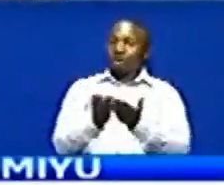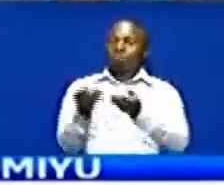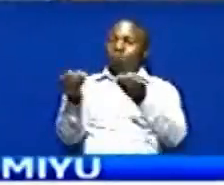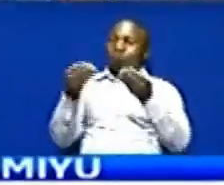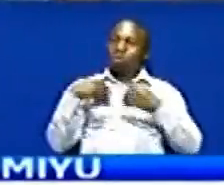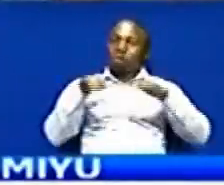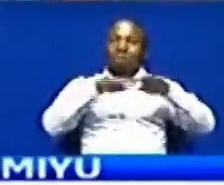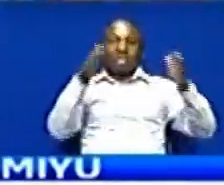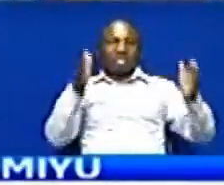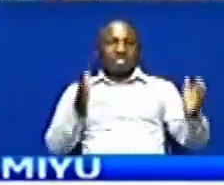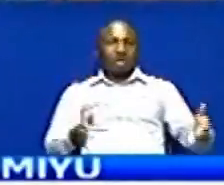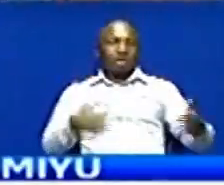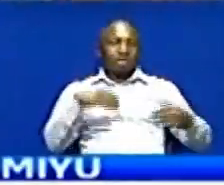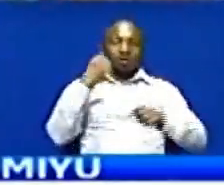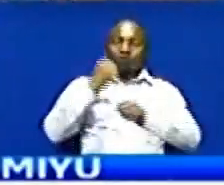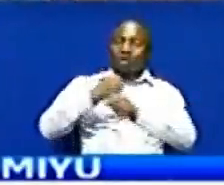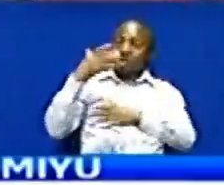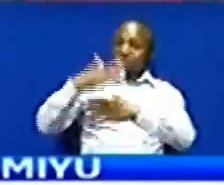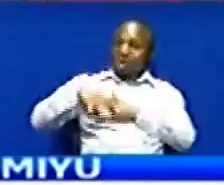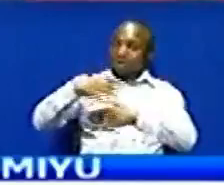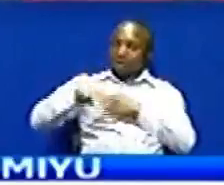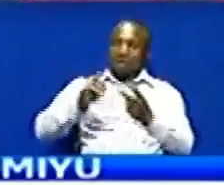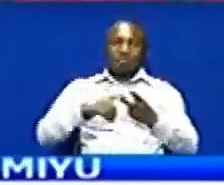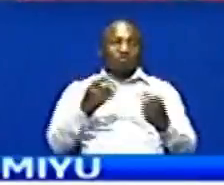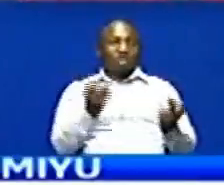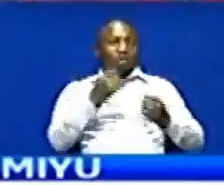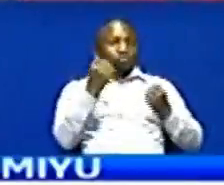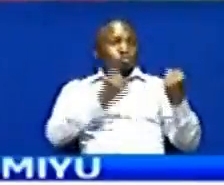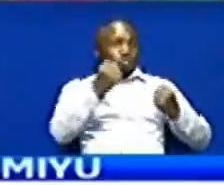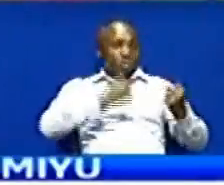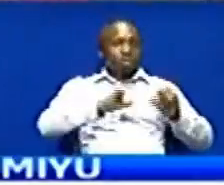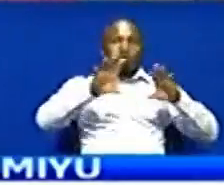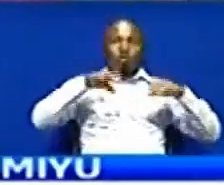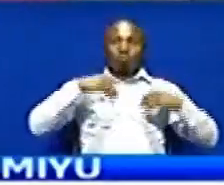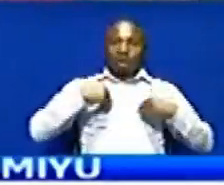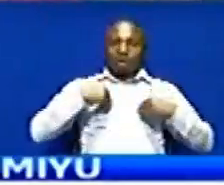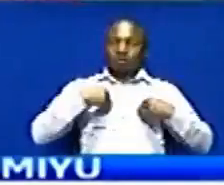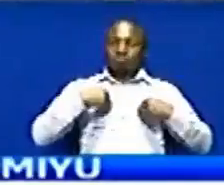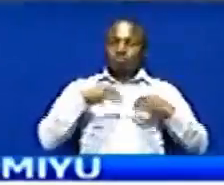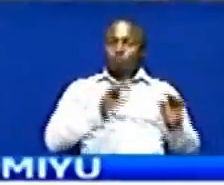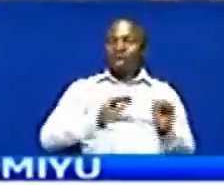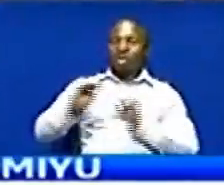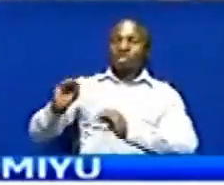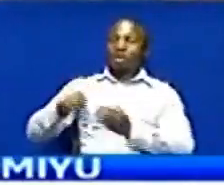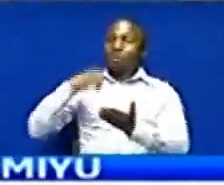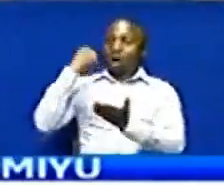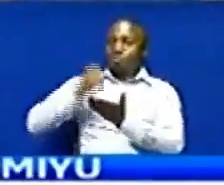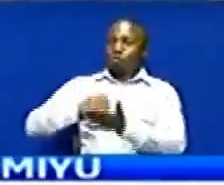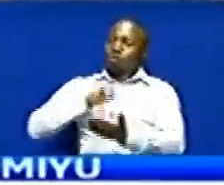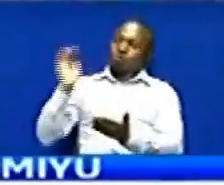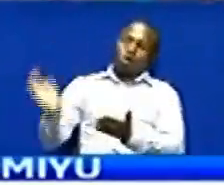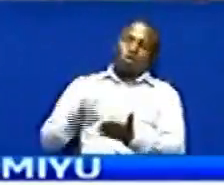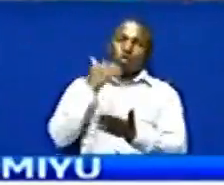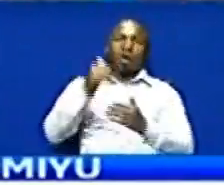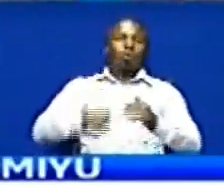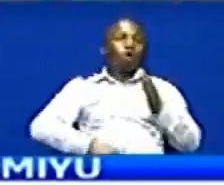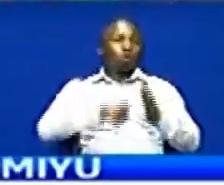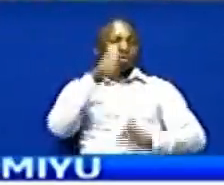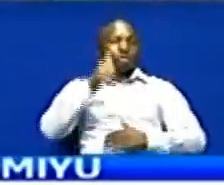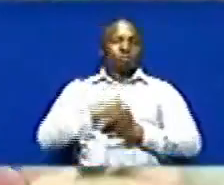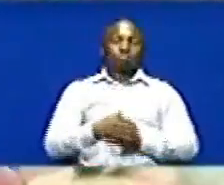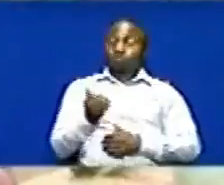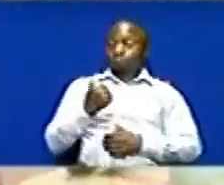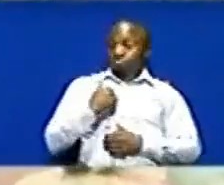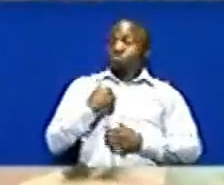meza Za kufanya biyashara Nakisha mkurugenzi kukubari Kubatirisha mamuzi ya kuondoa uongozi Basi mimi